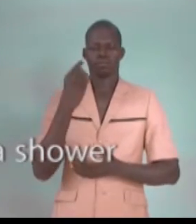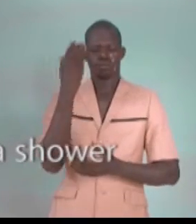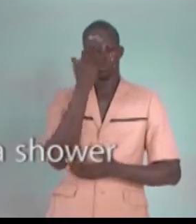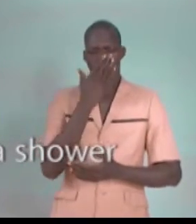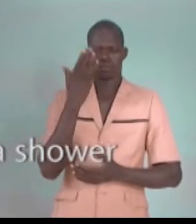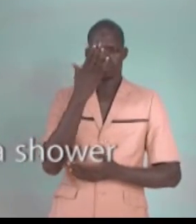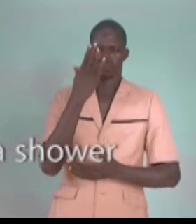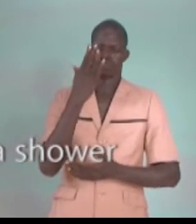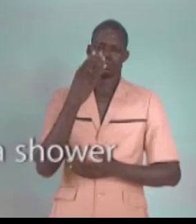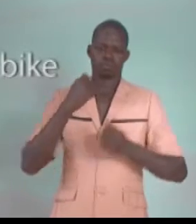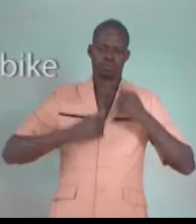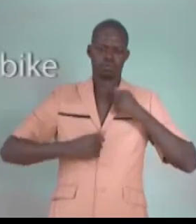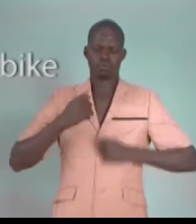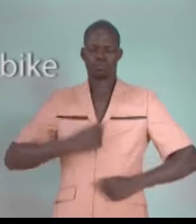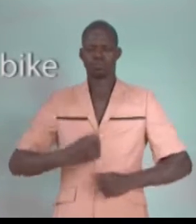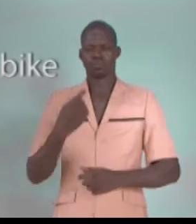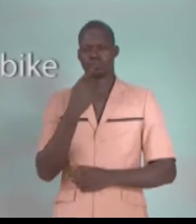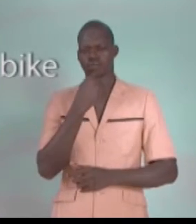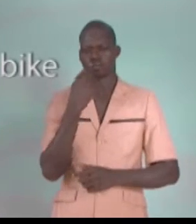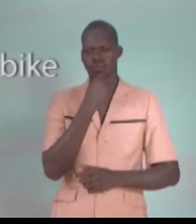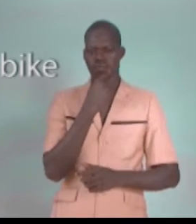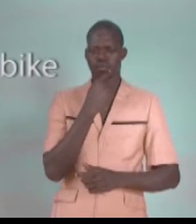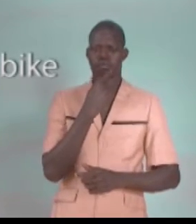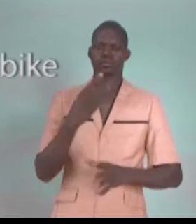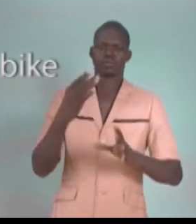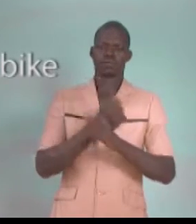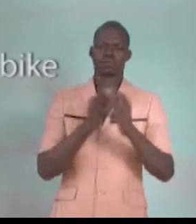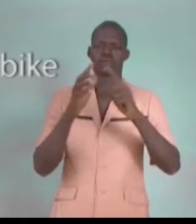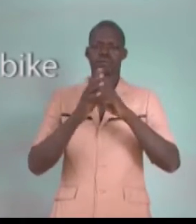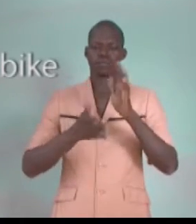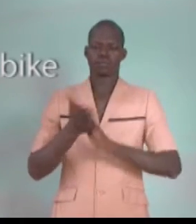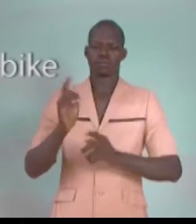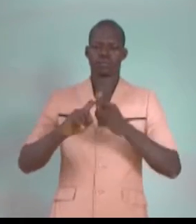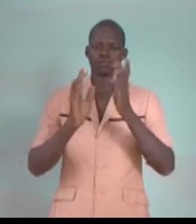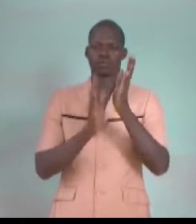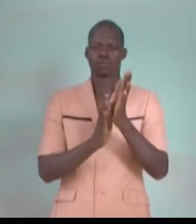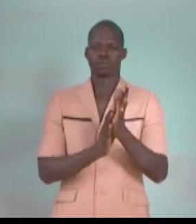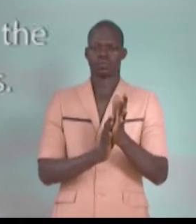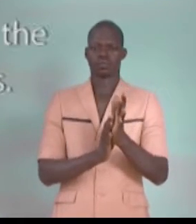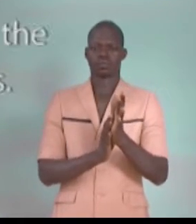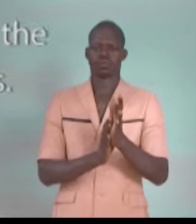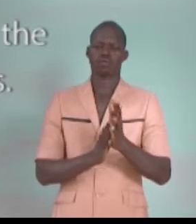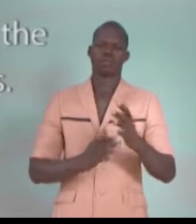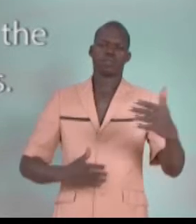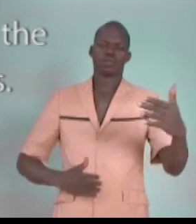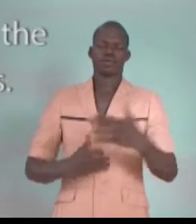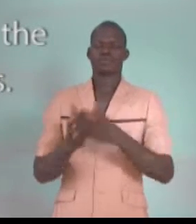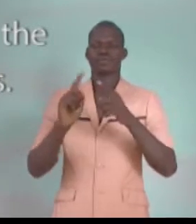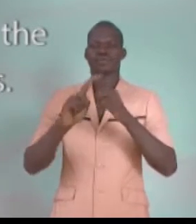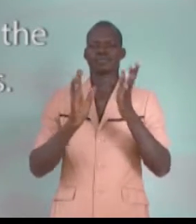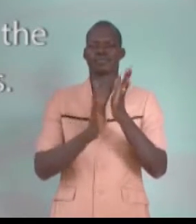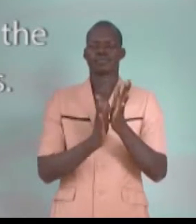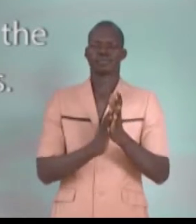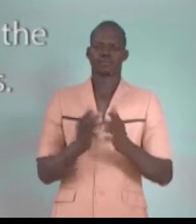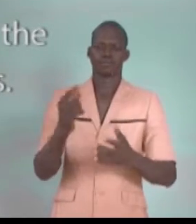visage, je me lave, je brosse les dents, je prends mon vélo et je viens à l'école. Arrive à l'école,